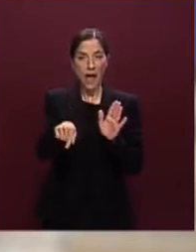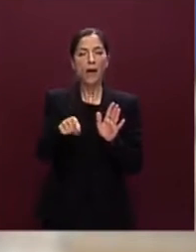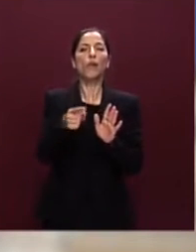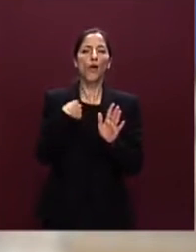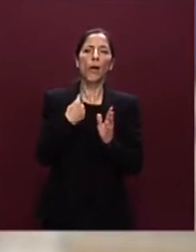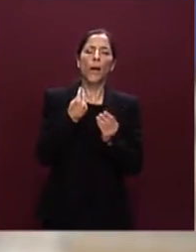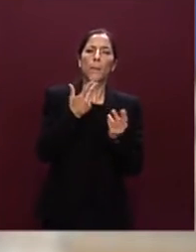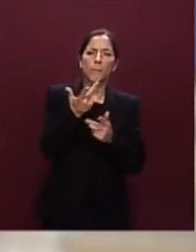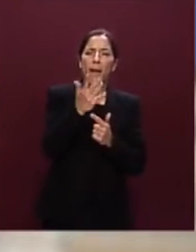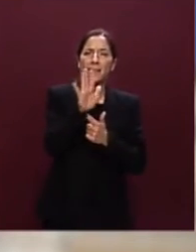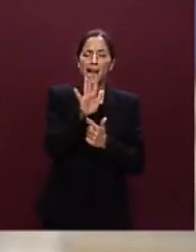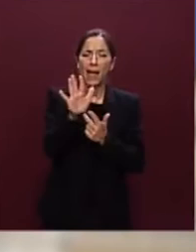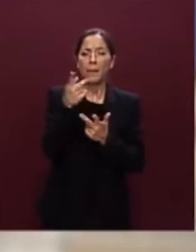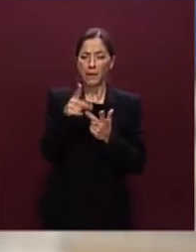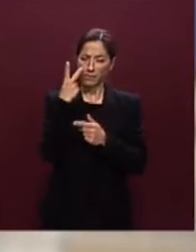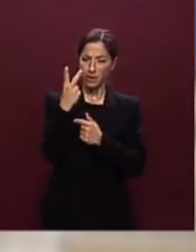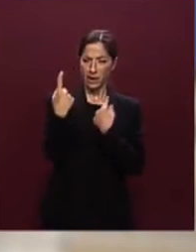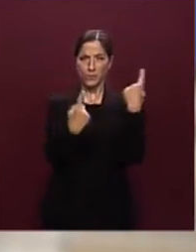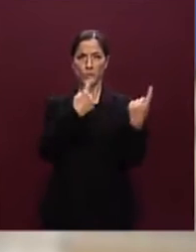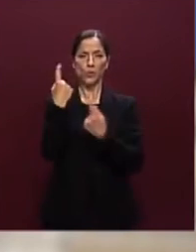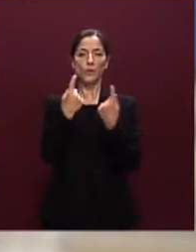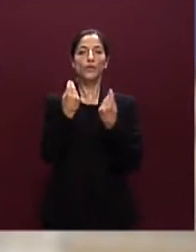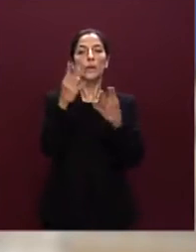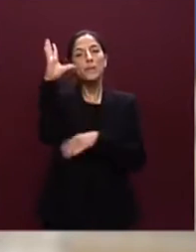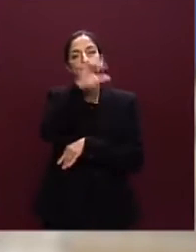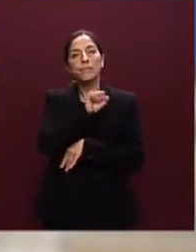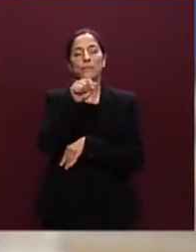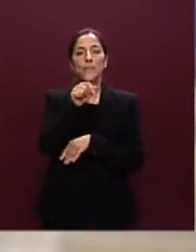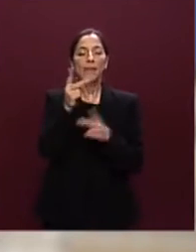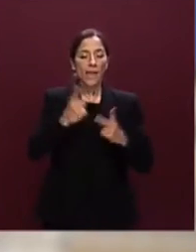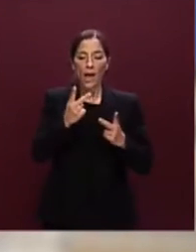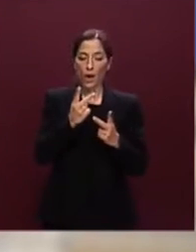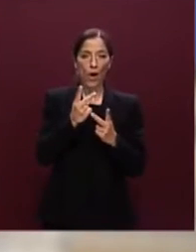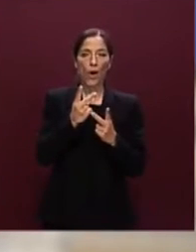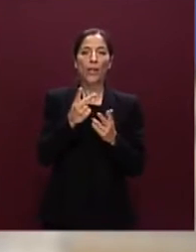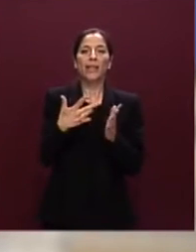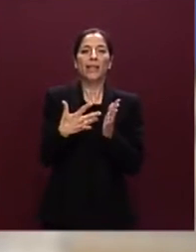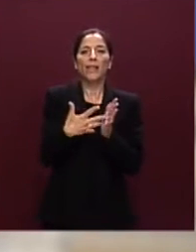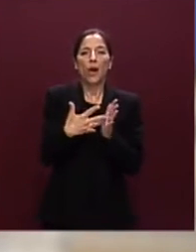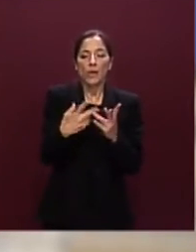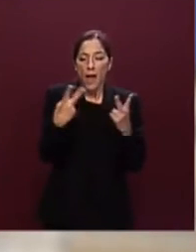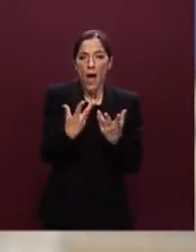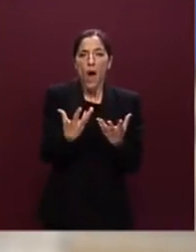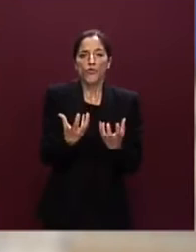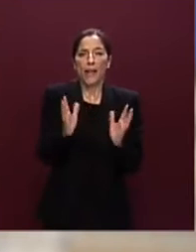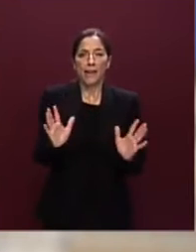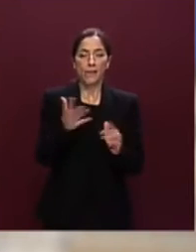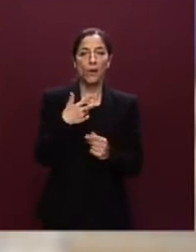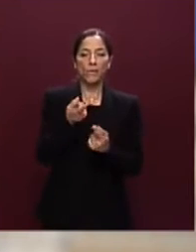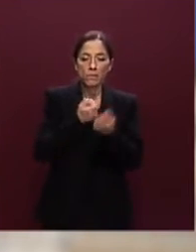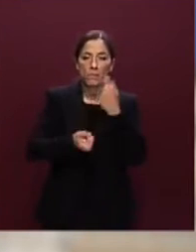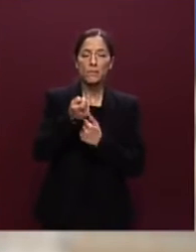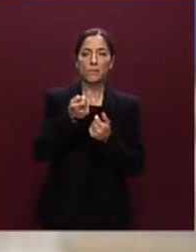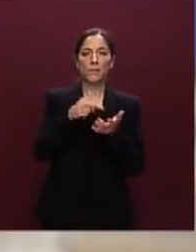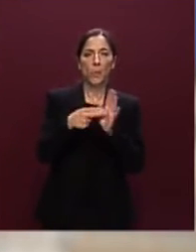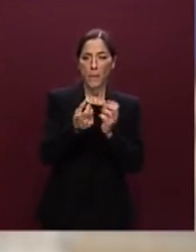che faccia comprendere anche quelle che sono le oggettive difficoltà frutto di diverse questioni sulle quali a me